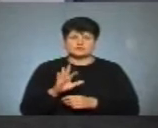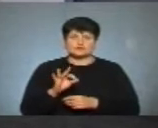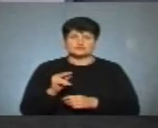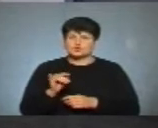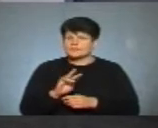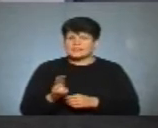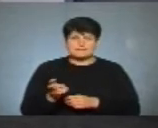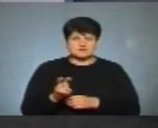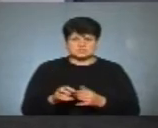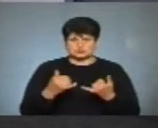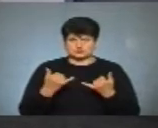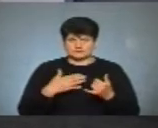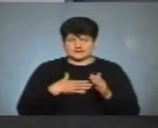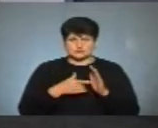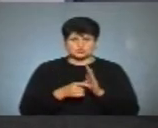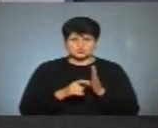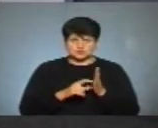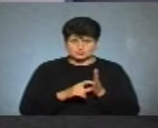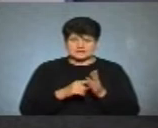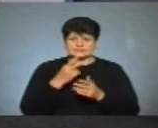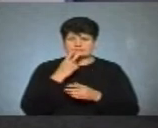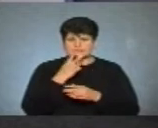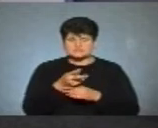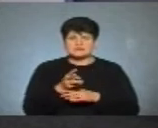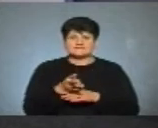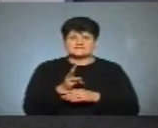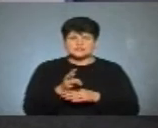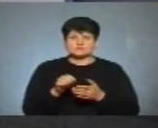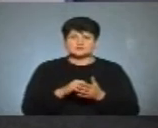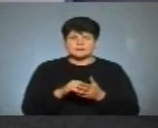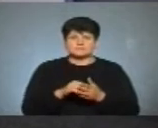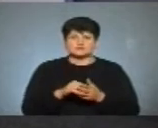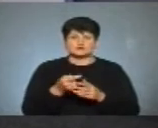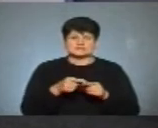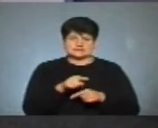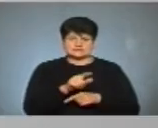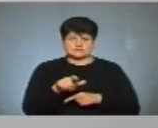не прийшли сьогодні до нашої студії. Дивимося відеоінформацію про цих кандидатів.